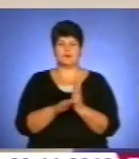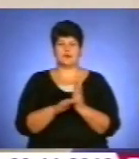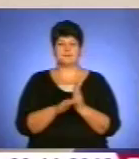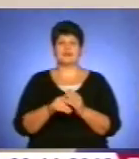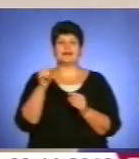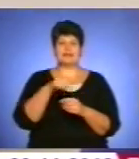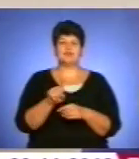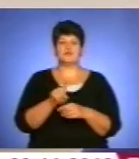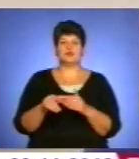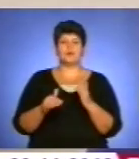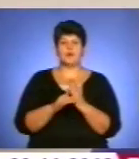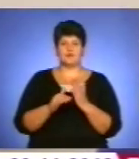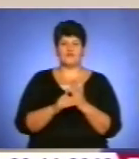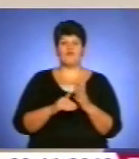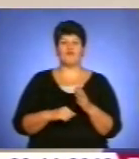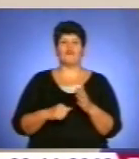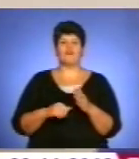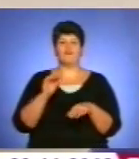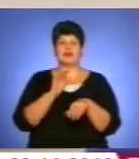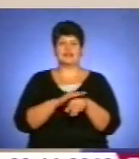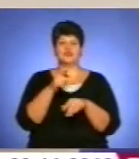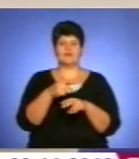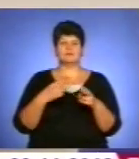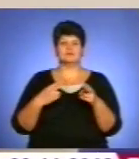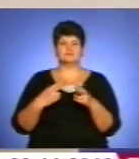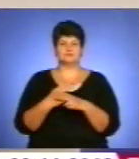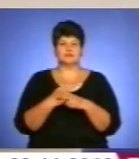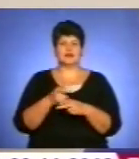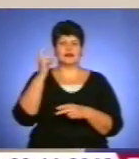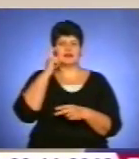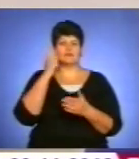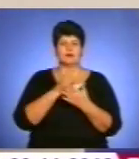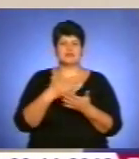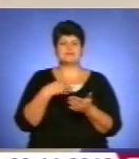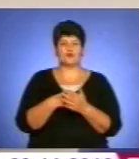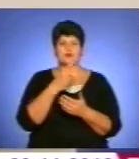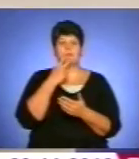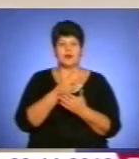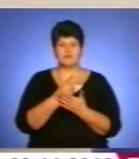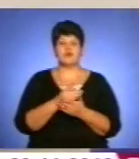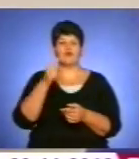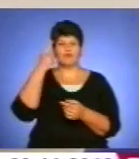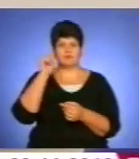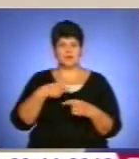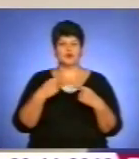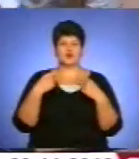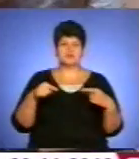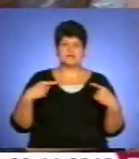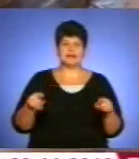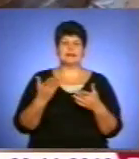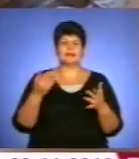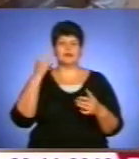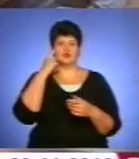Тому що те, що вони допомагають, вони фактично вам шкодять. Тому що Київ має теж своє бачення, і вони вміють розрізнити, де є думка дитини.